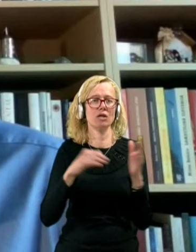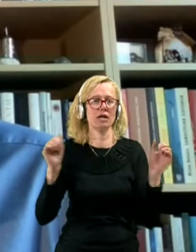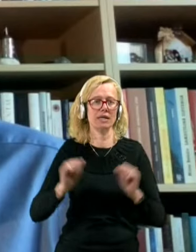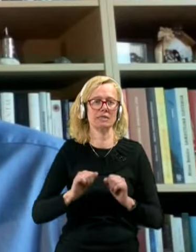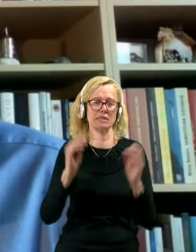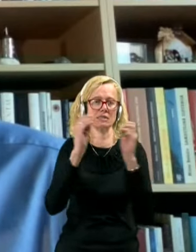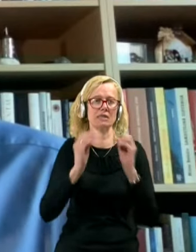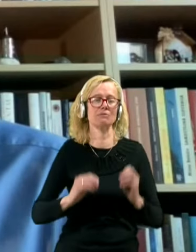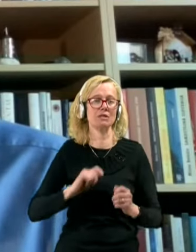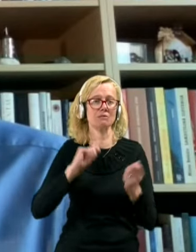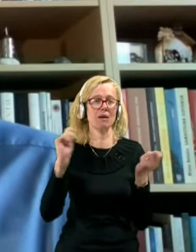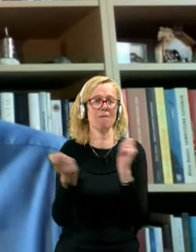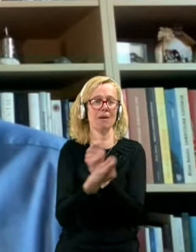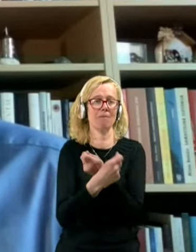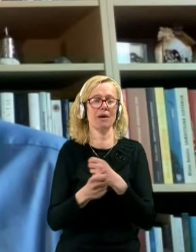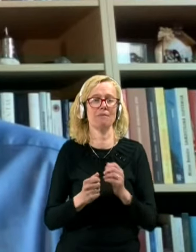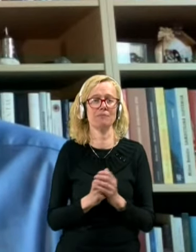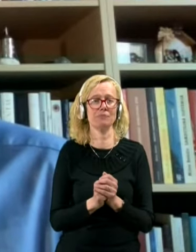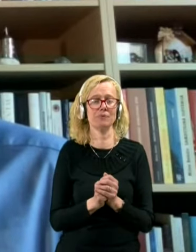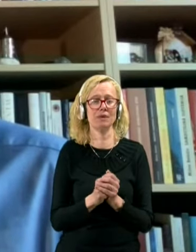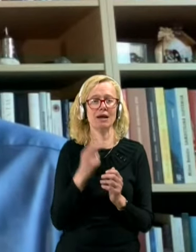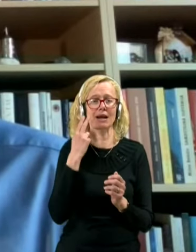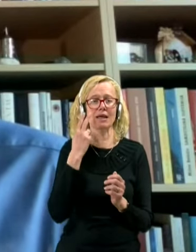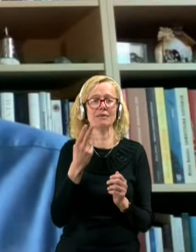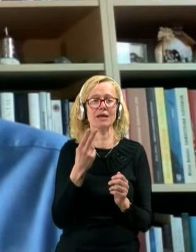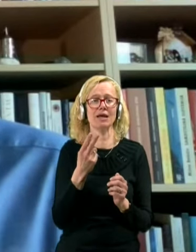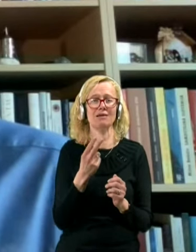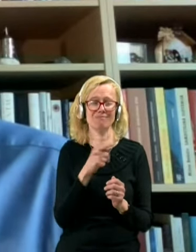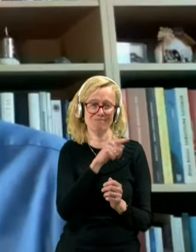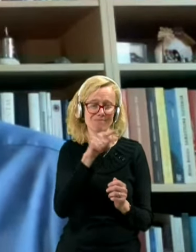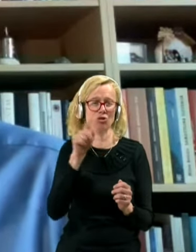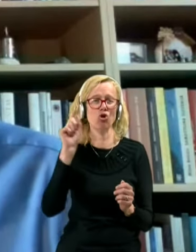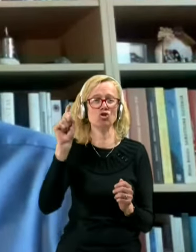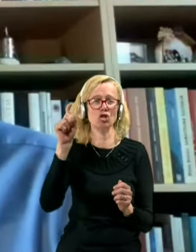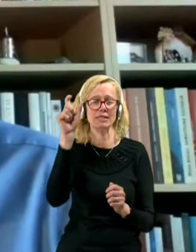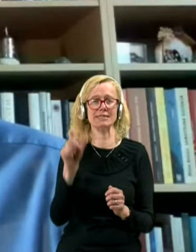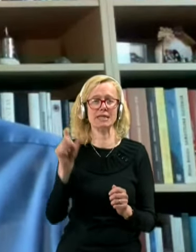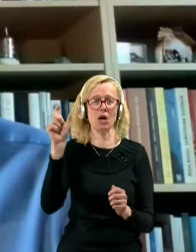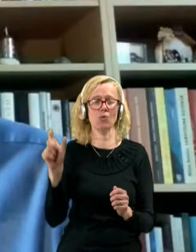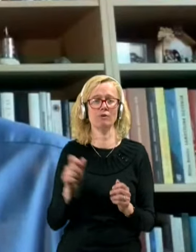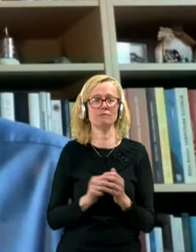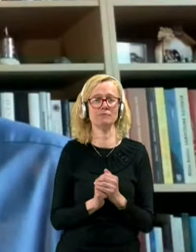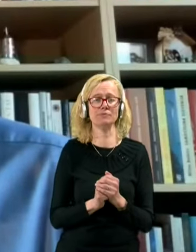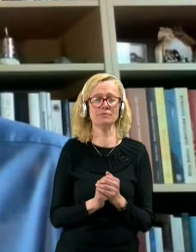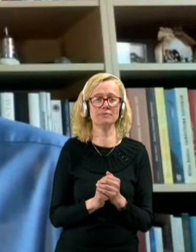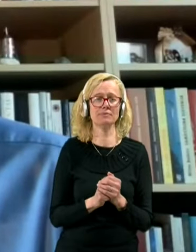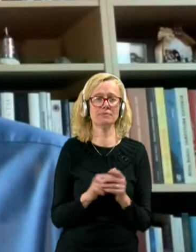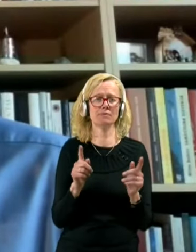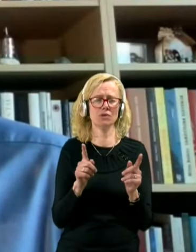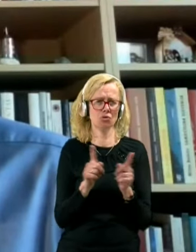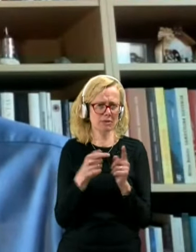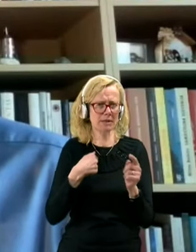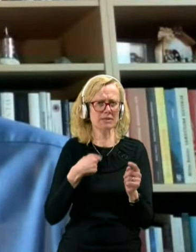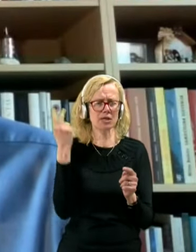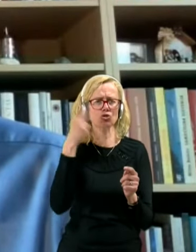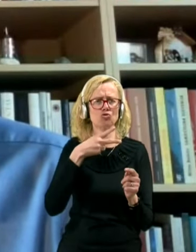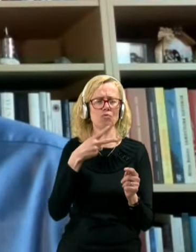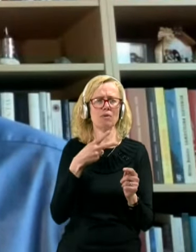sistemske spremembe. Glede teh tožilcev, kot sem jaz razumel po